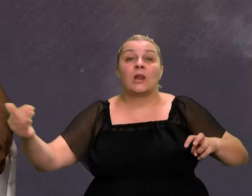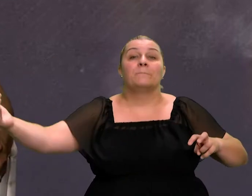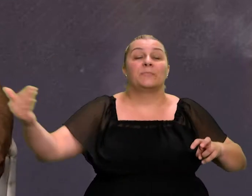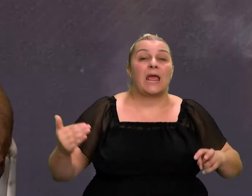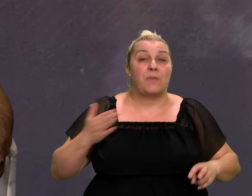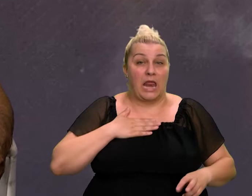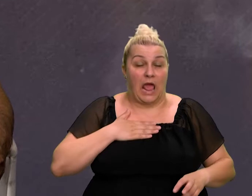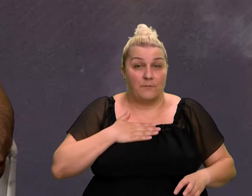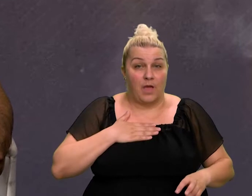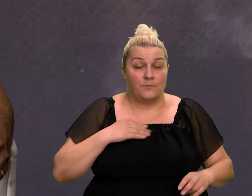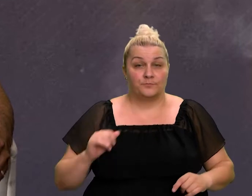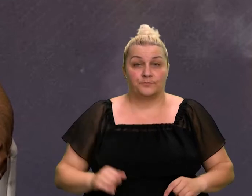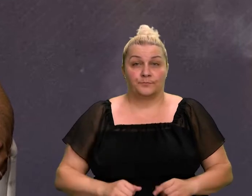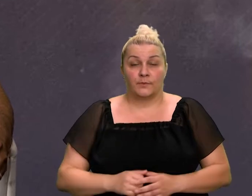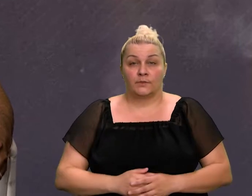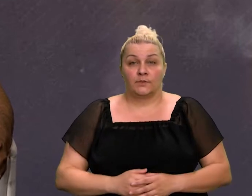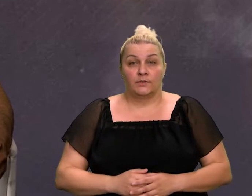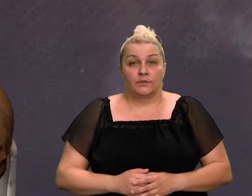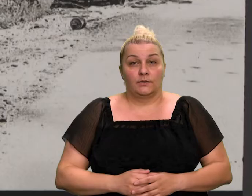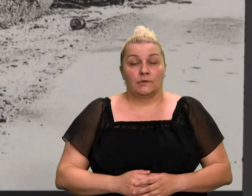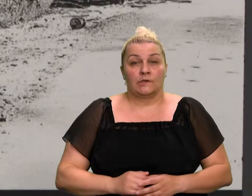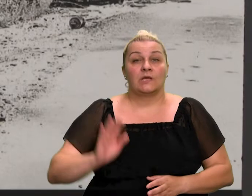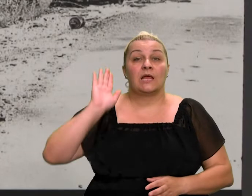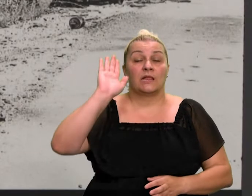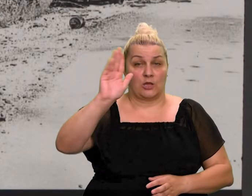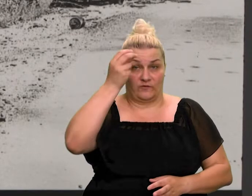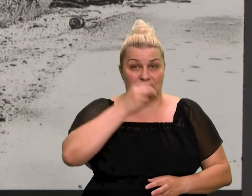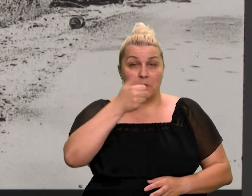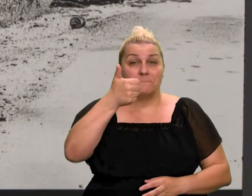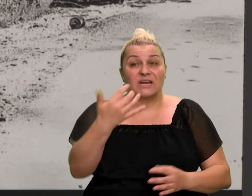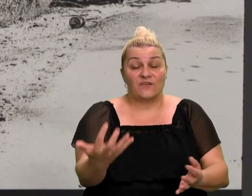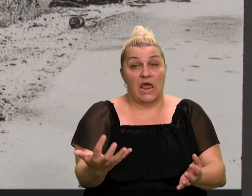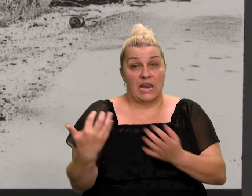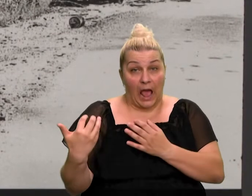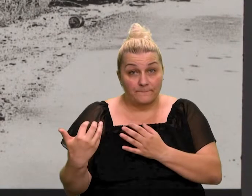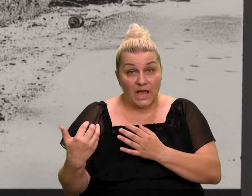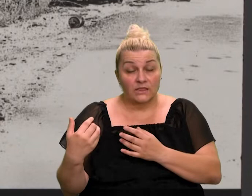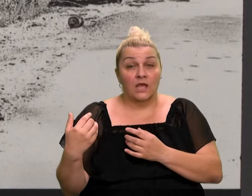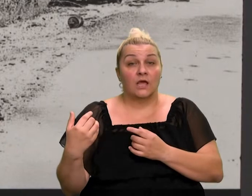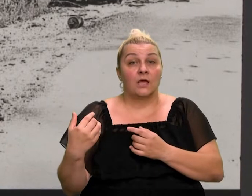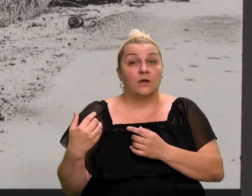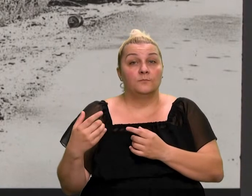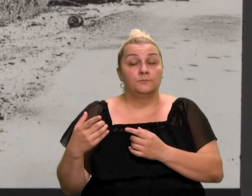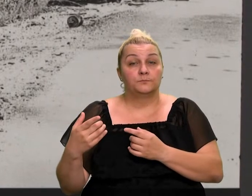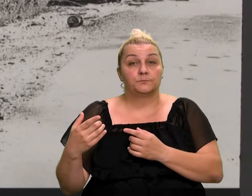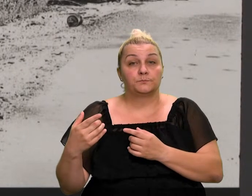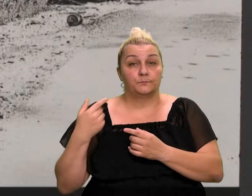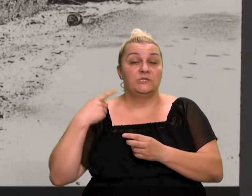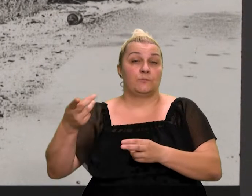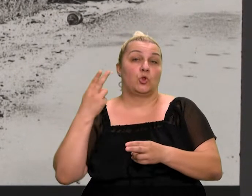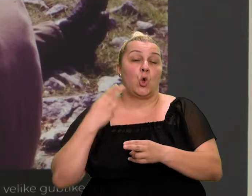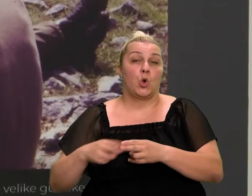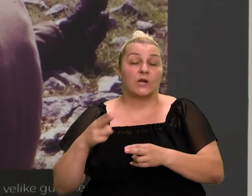Prvi njihov, prvi njihov napad je, mi smo taj napad riješili na